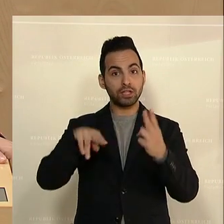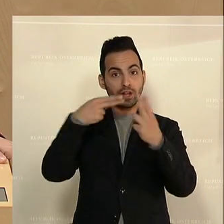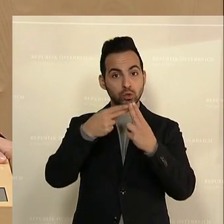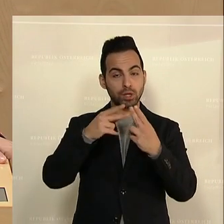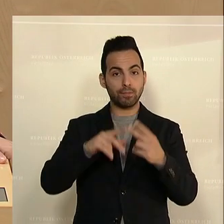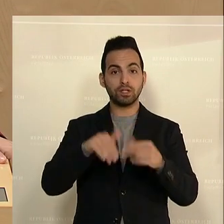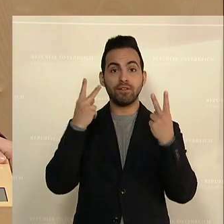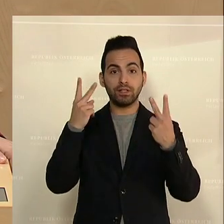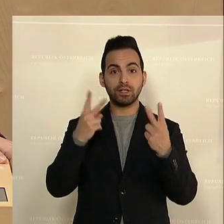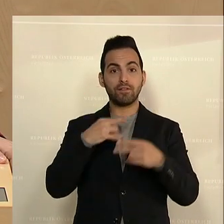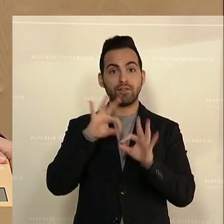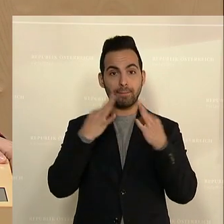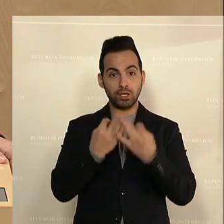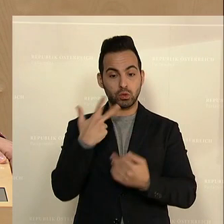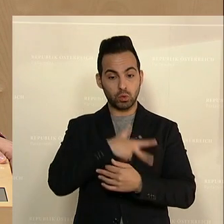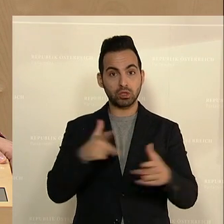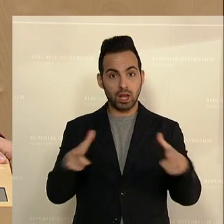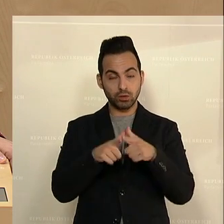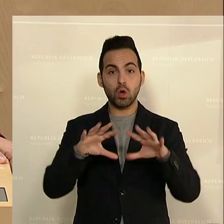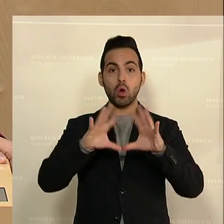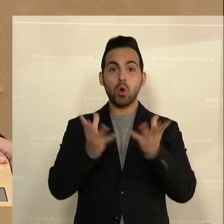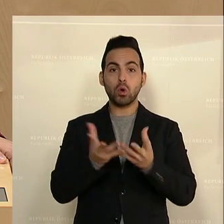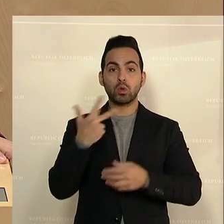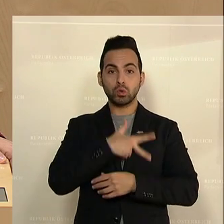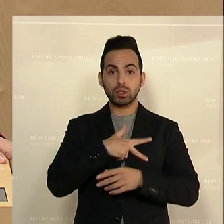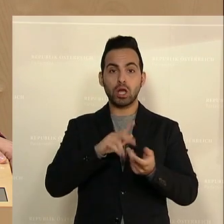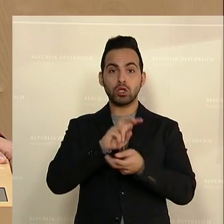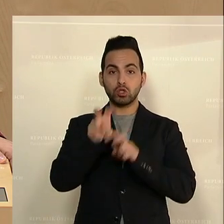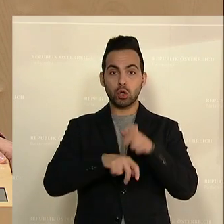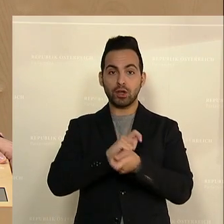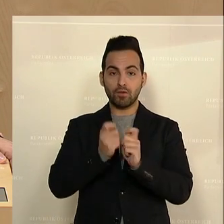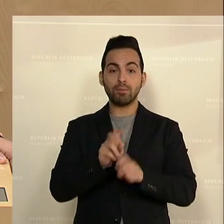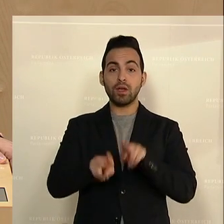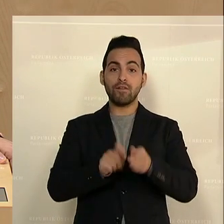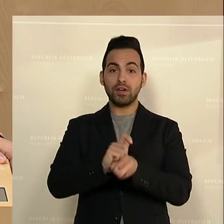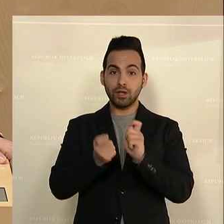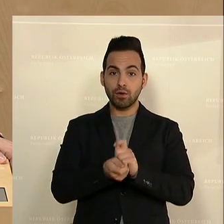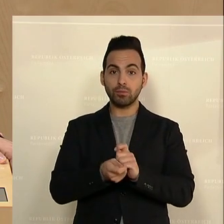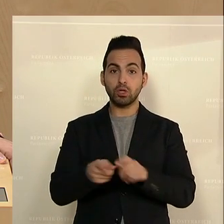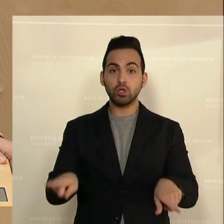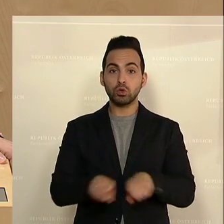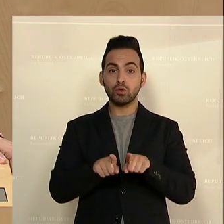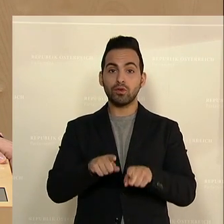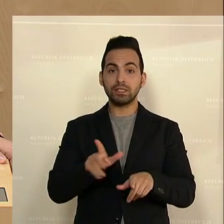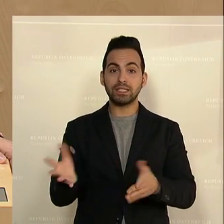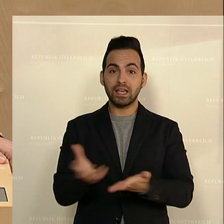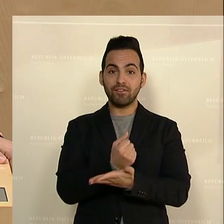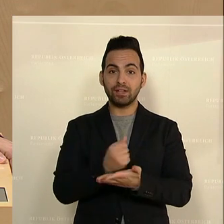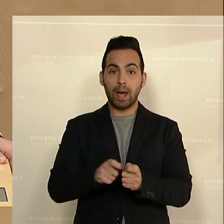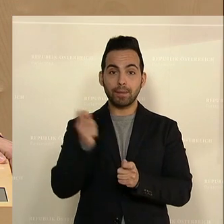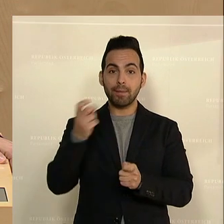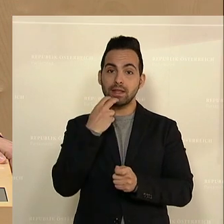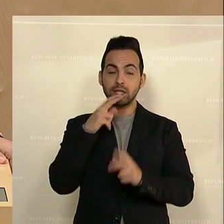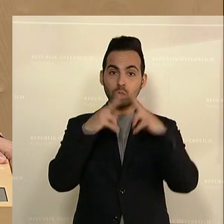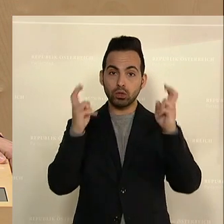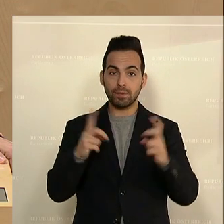wichtiger Familien- und Sozialleistungen, ökosoziale Steuerreform, Pflegereform, Zufallsgewinnabgabe für Energiekonzerne,